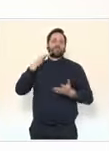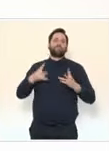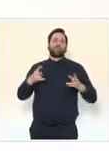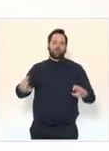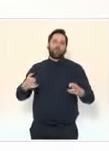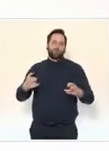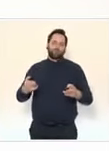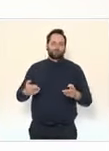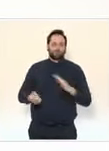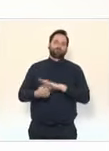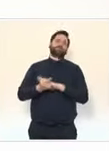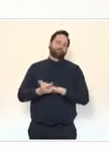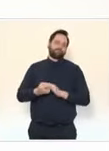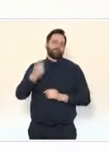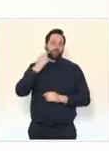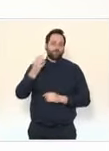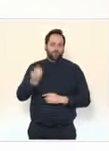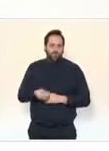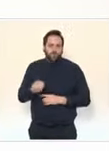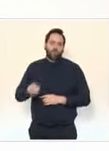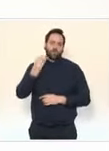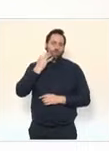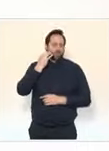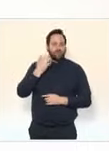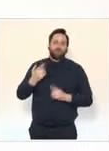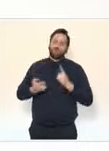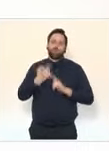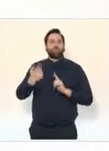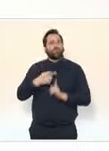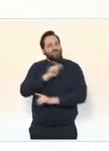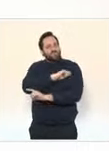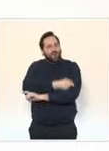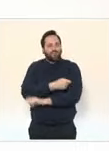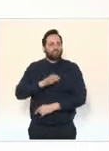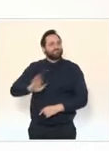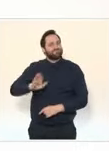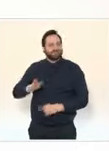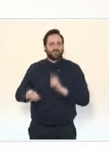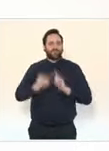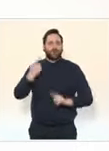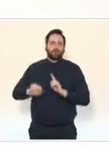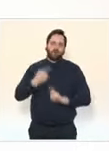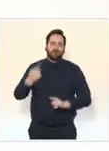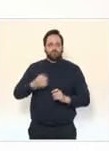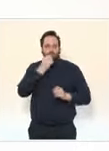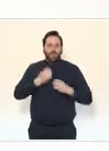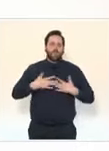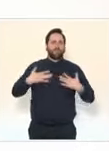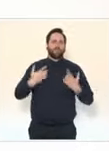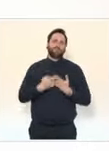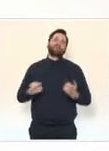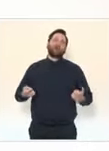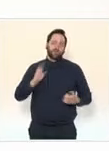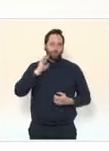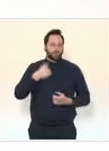reste de la population d'ailleurs, il y un enjeu de santé et de bien-être à avoir des activités physiques. C'est pourquoi nous les encourageons à l'école primaire, au collège, au lycée